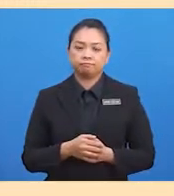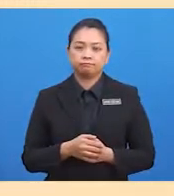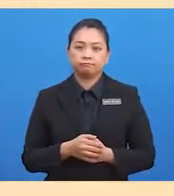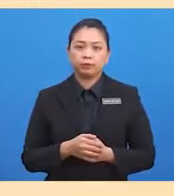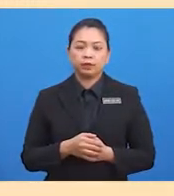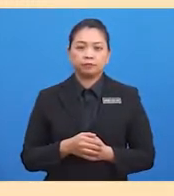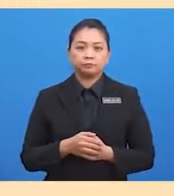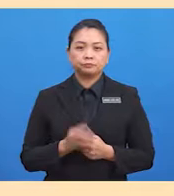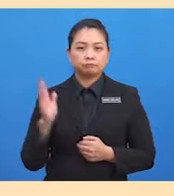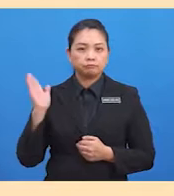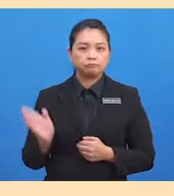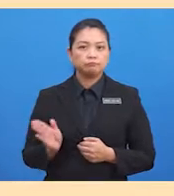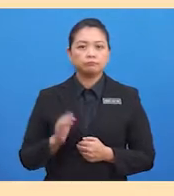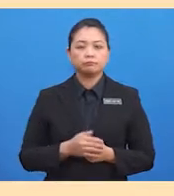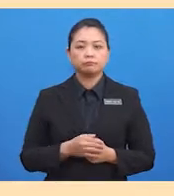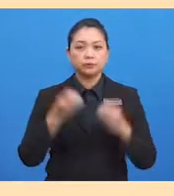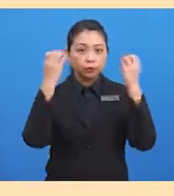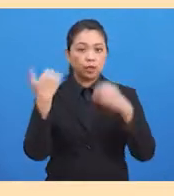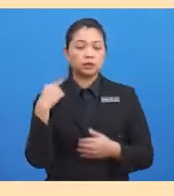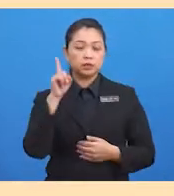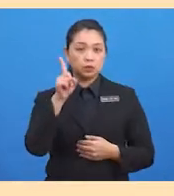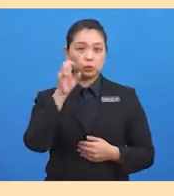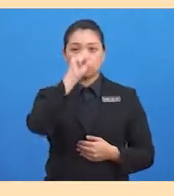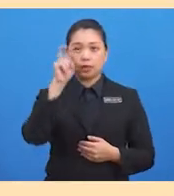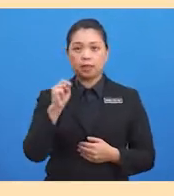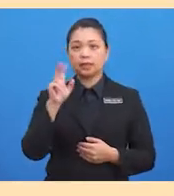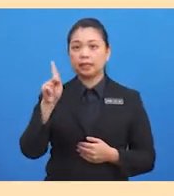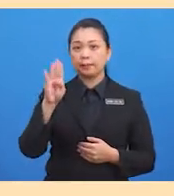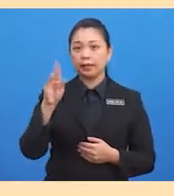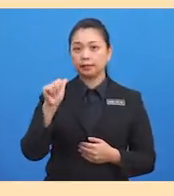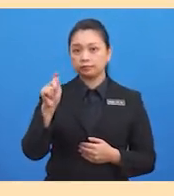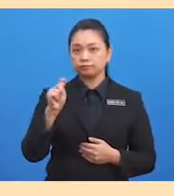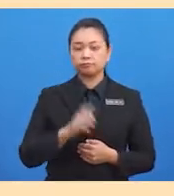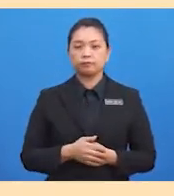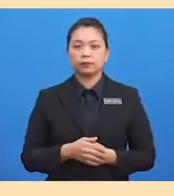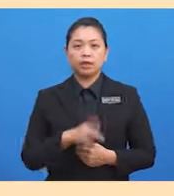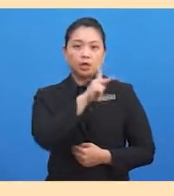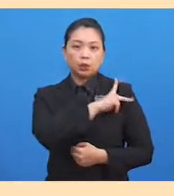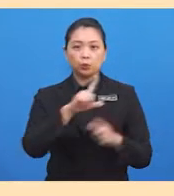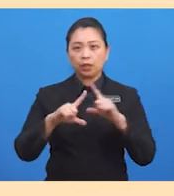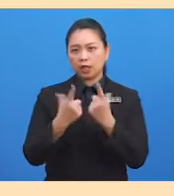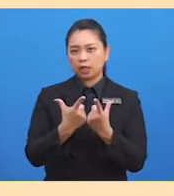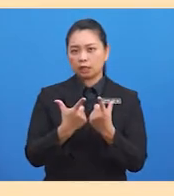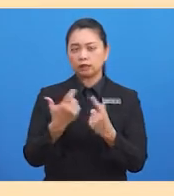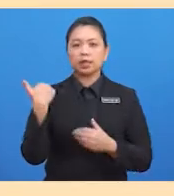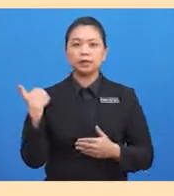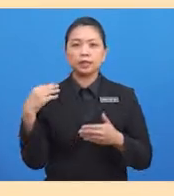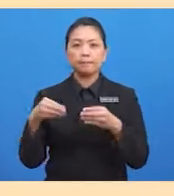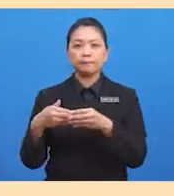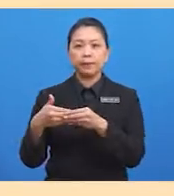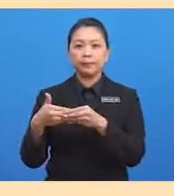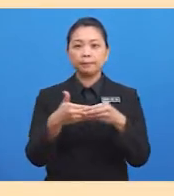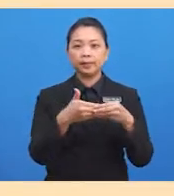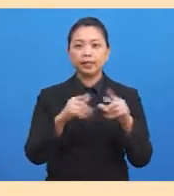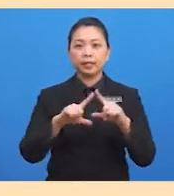di sini, cikgu ada satu soalan kebat untuk murid-murid. Ketua kelas merupakan pemimpin